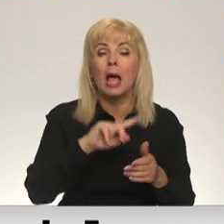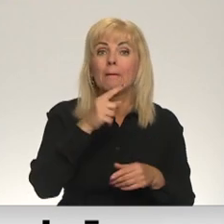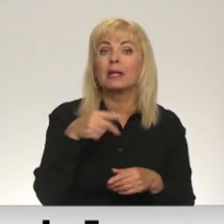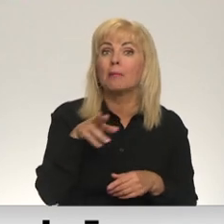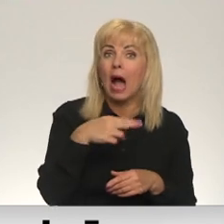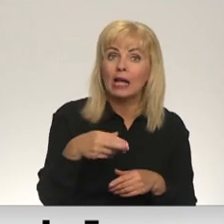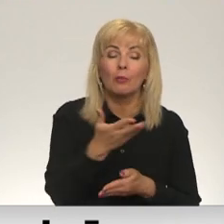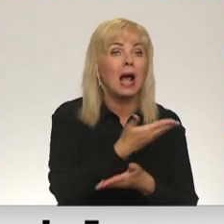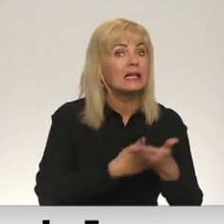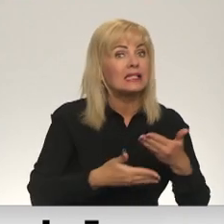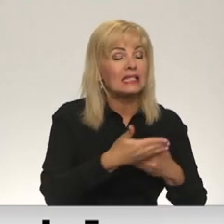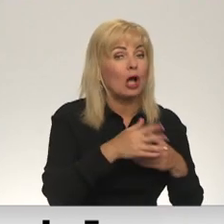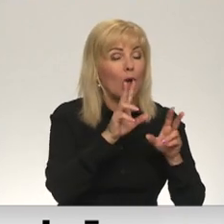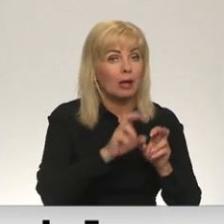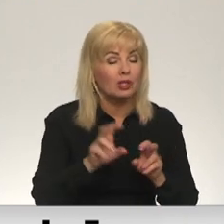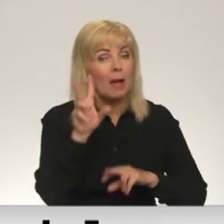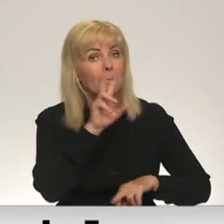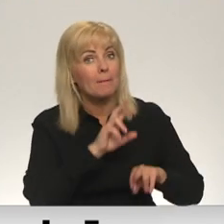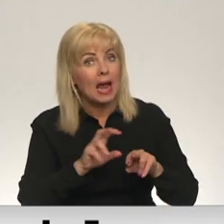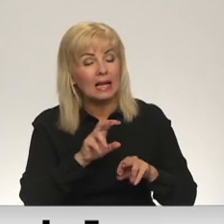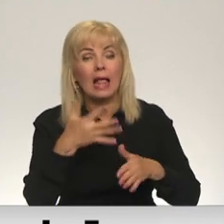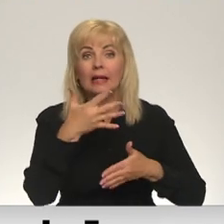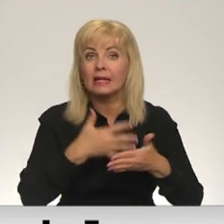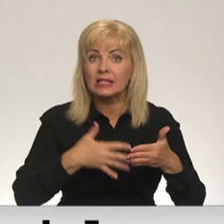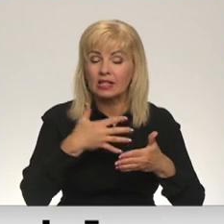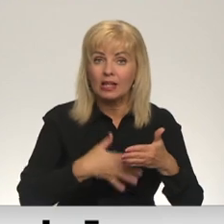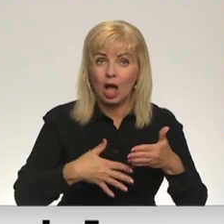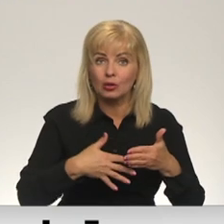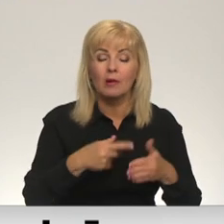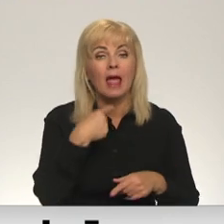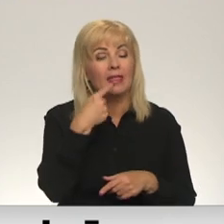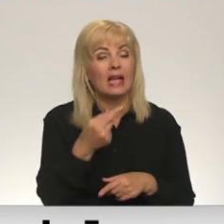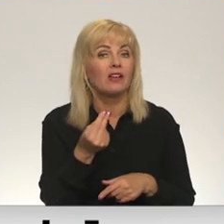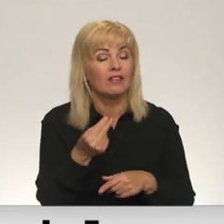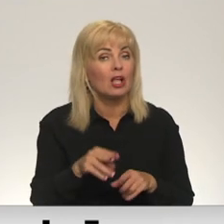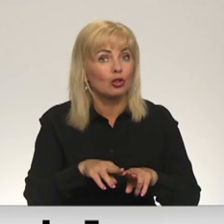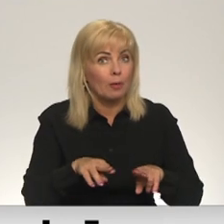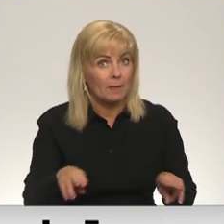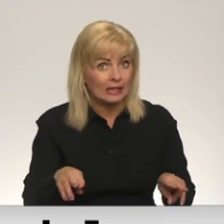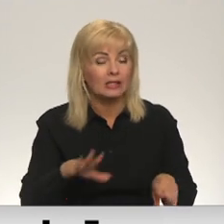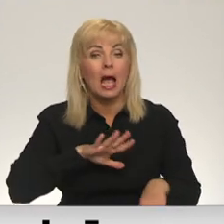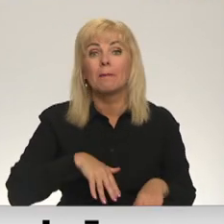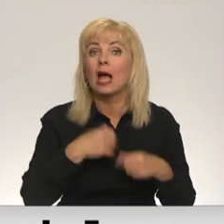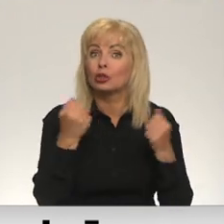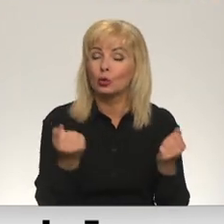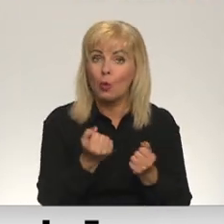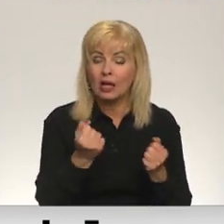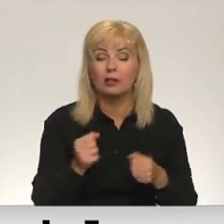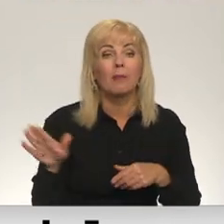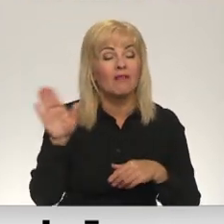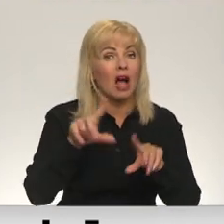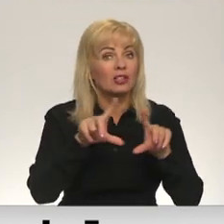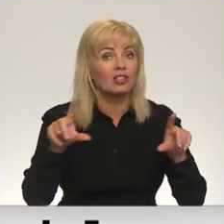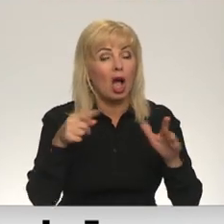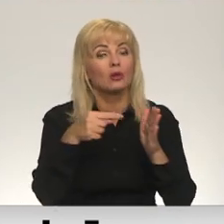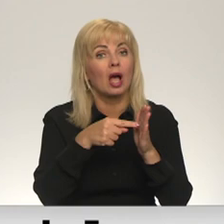Pašlaik sadarbībā ar ekspertiem tiek otmeklēts risinājums to svaru Finanšu ministrijā. Pēc nodarbinātības valsts aģentūras